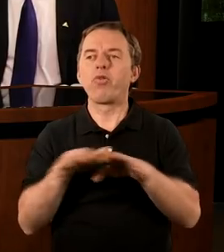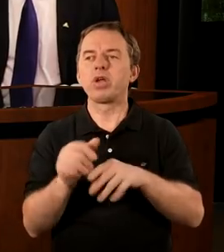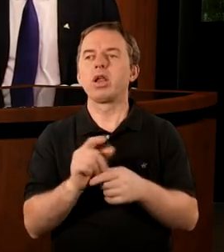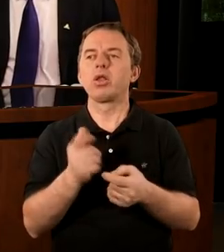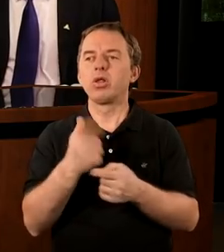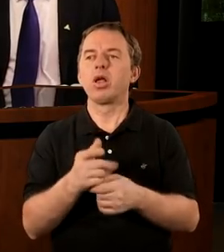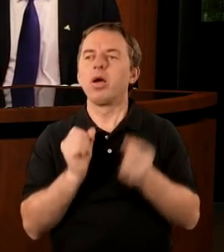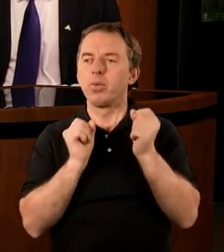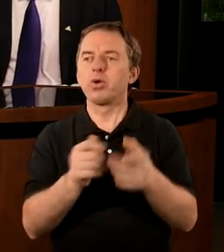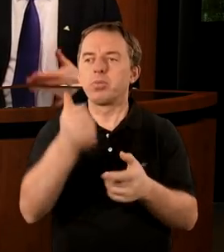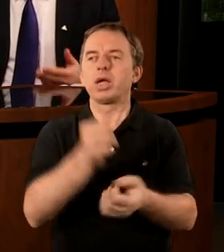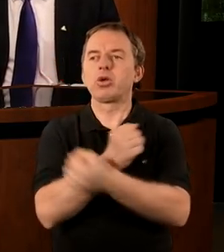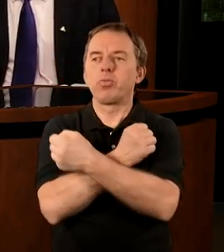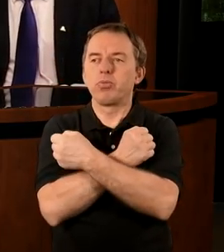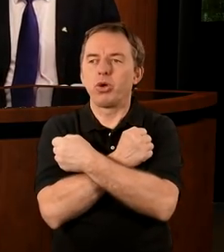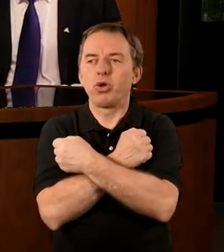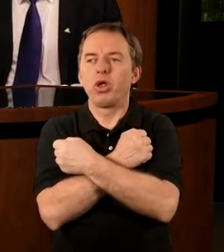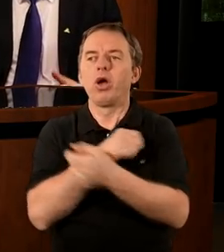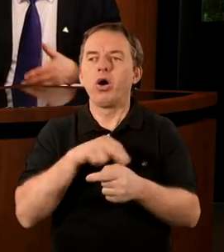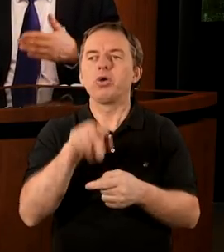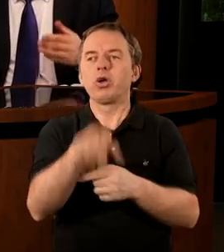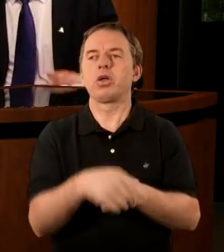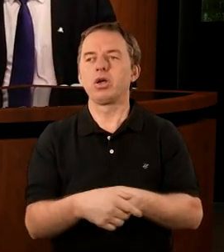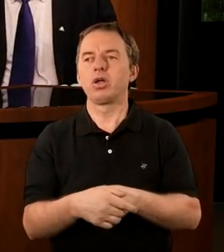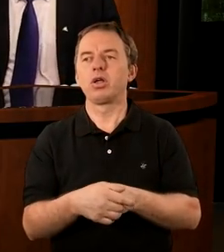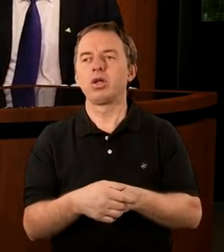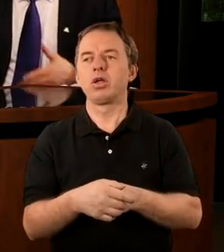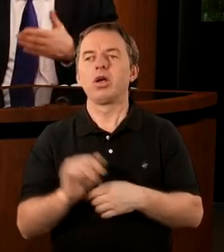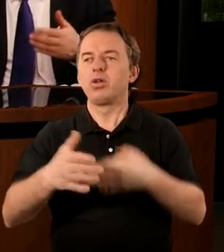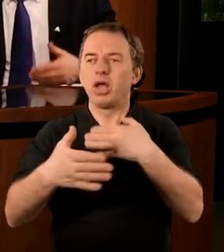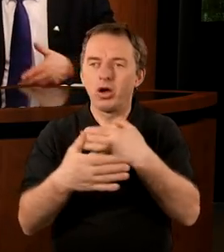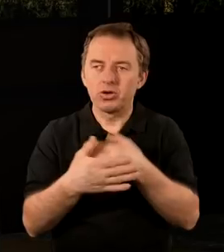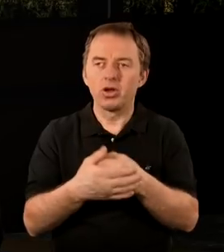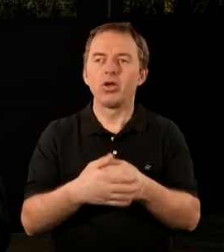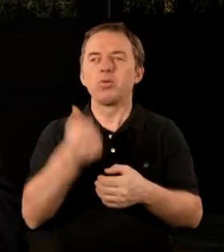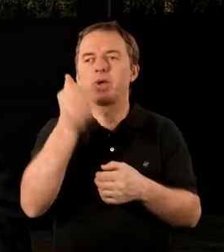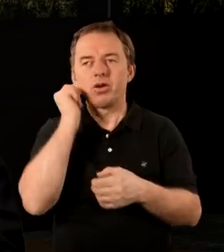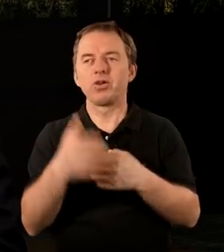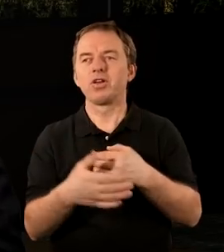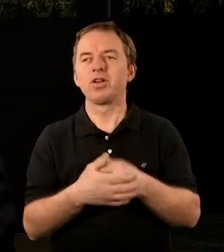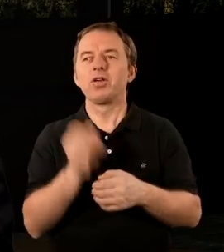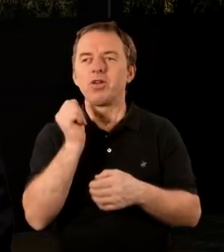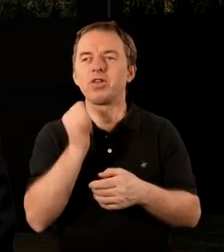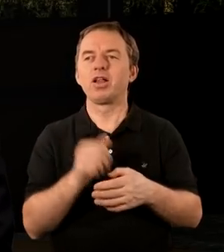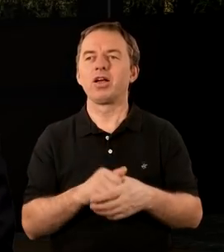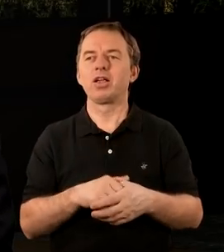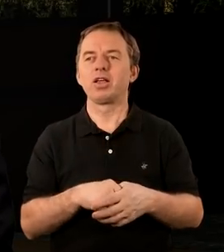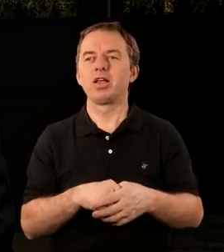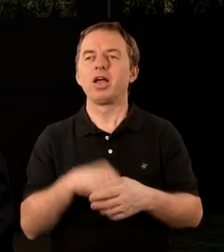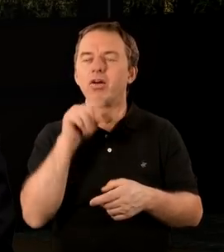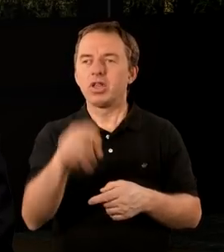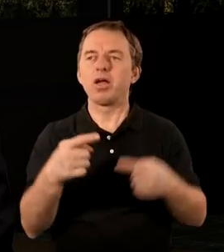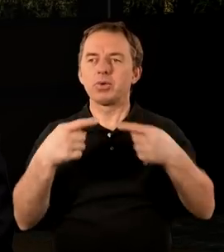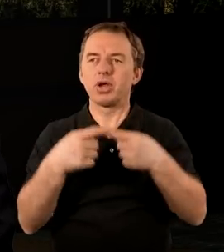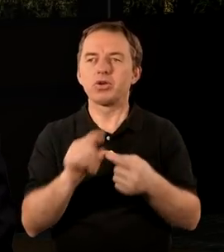powszednim, że ktoś porzucił swoją pierwszą miłość. To nie chodzi o to, że nie ożenił się ze swoją pierwszą dziewczyną, ale